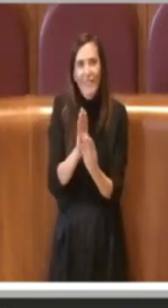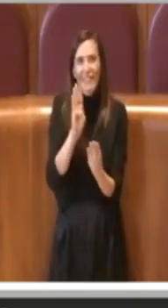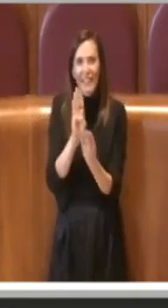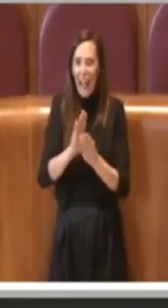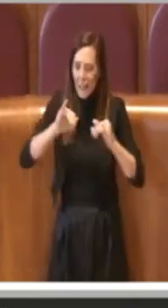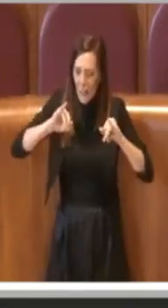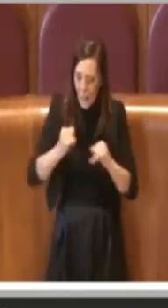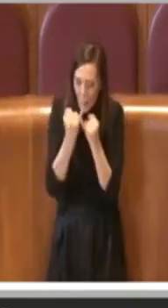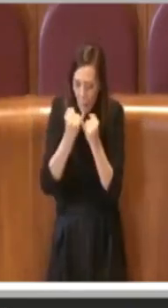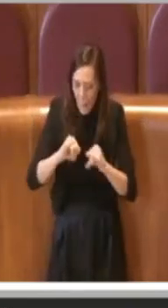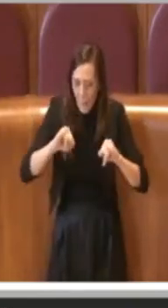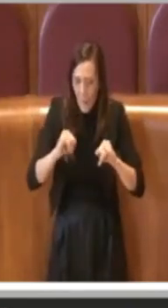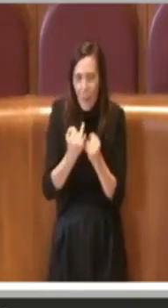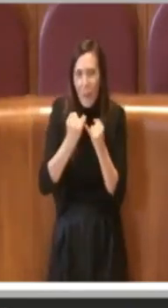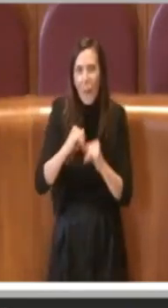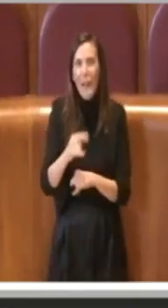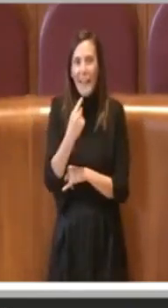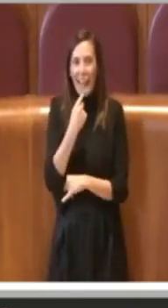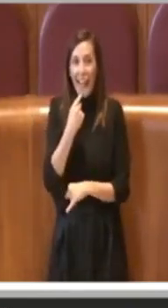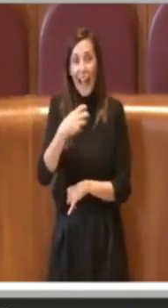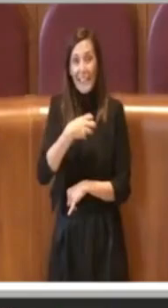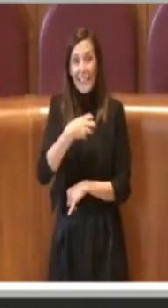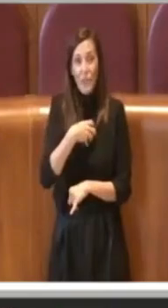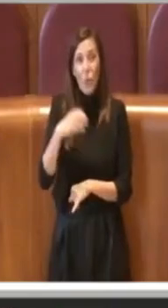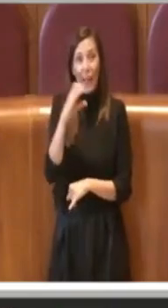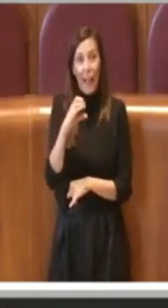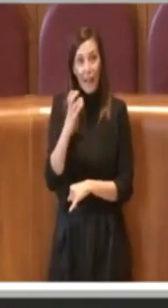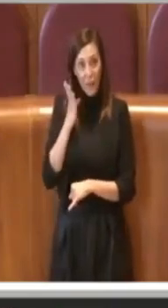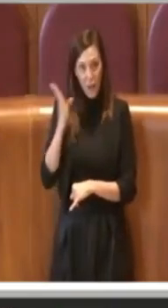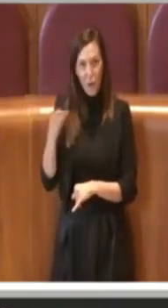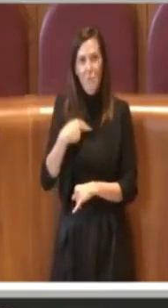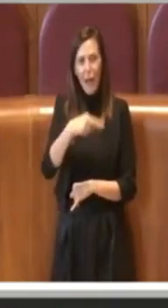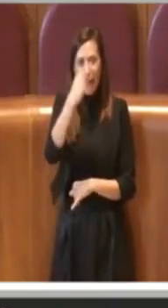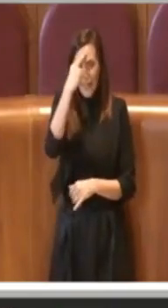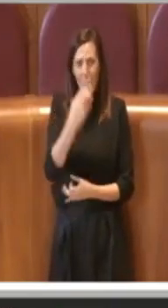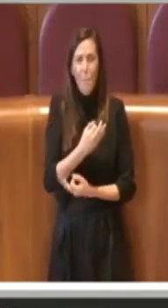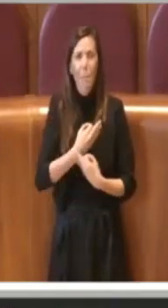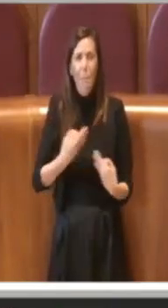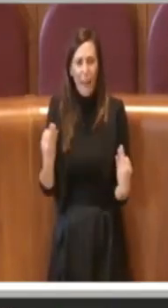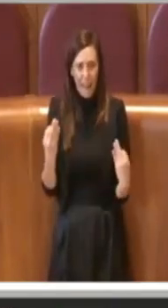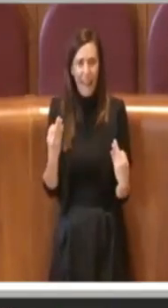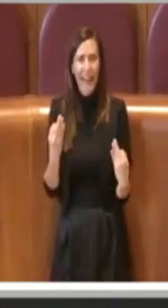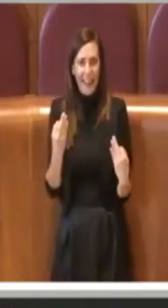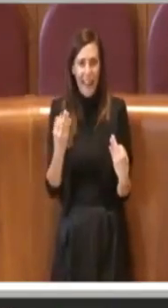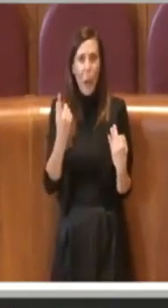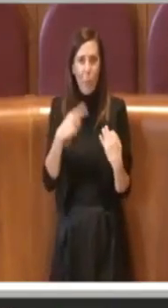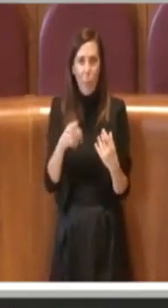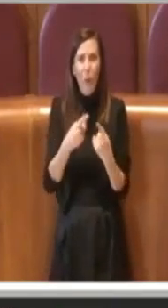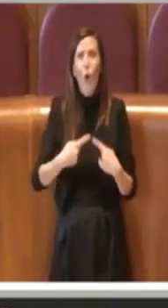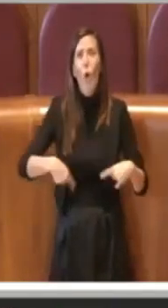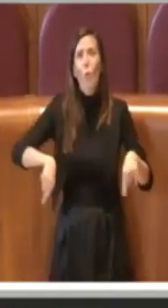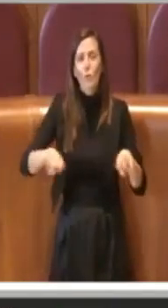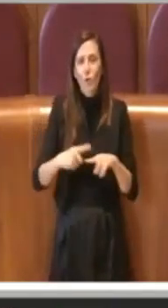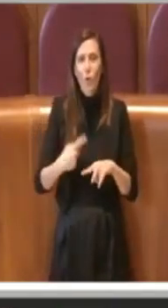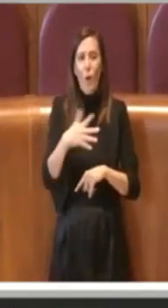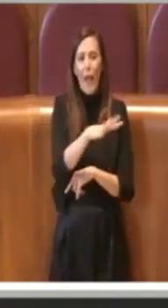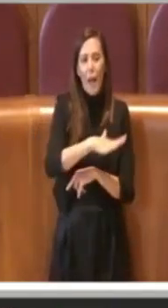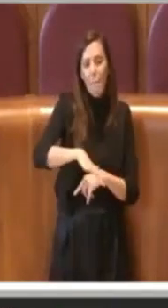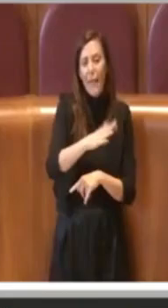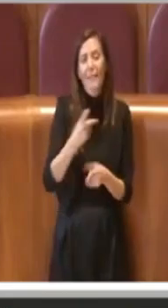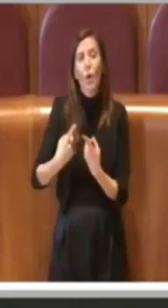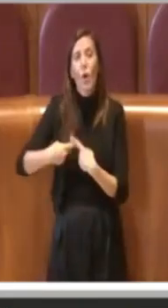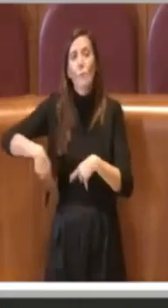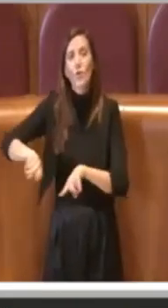dall'assessore Cafarotti ma ricordo anche bene che le commissioni ambiente e commercio hanno